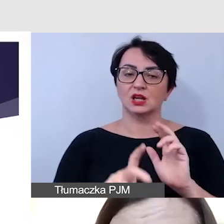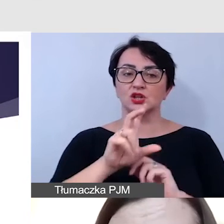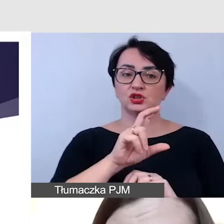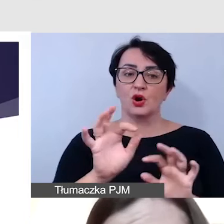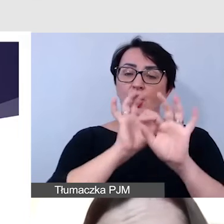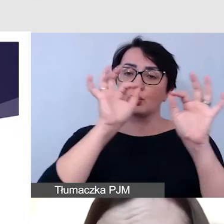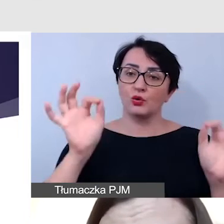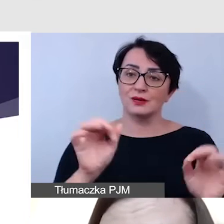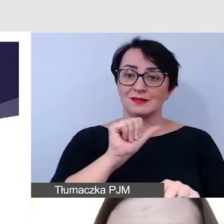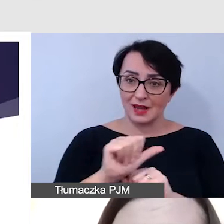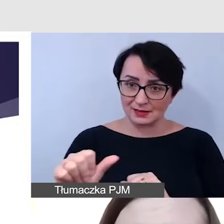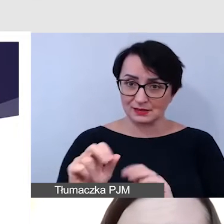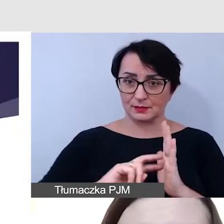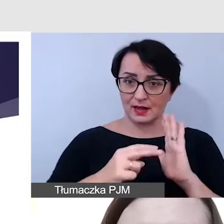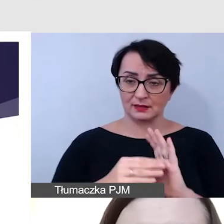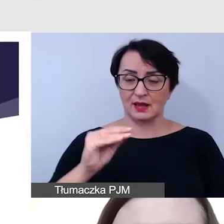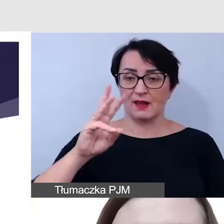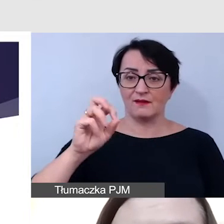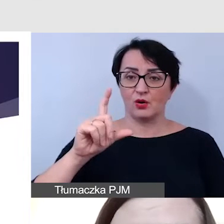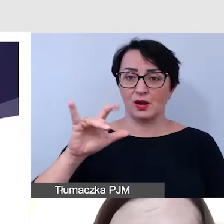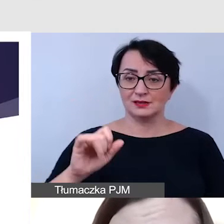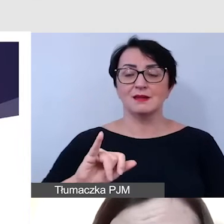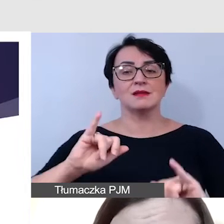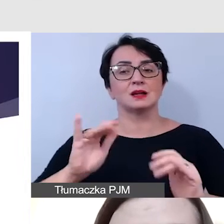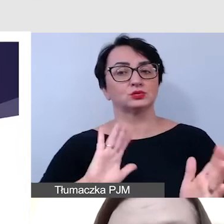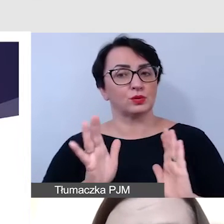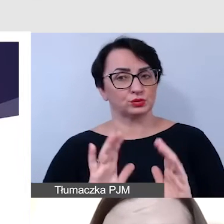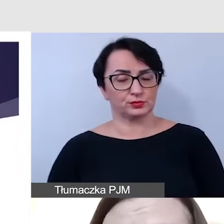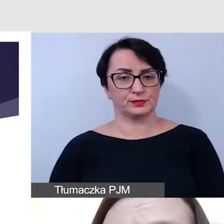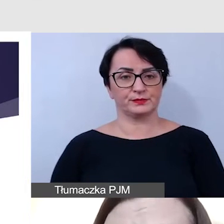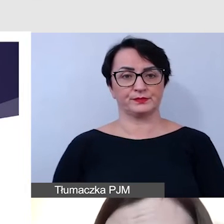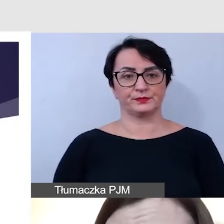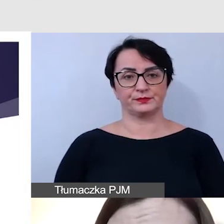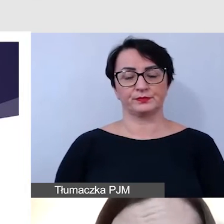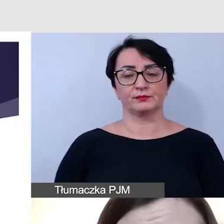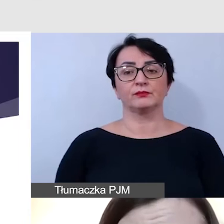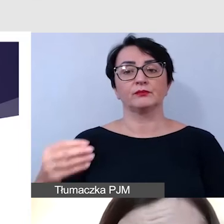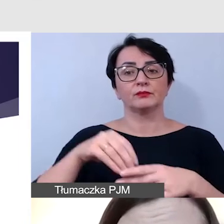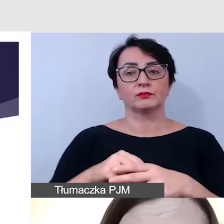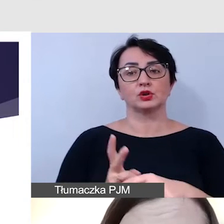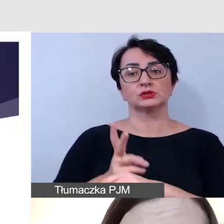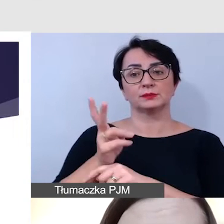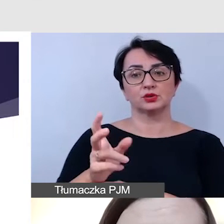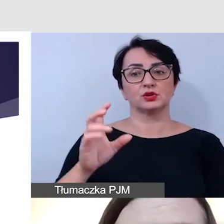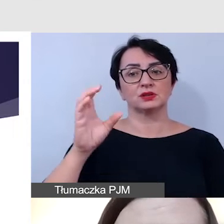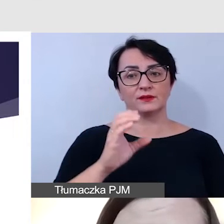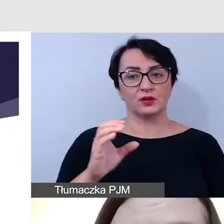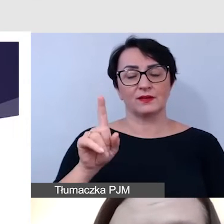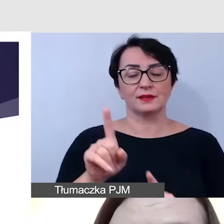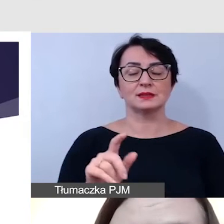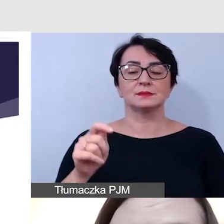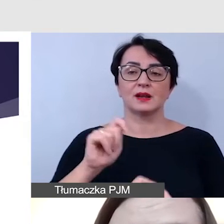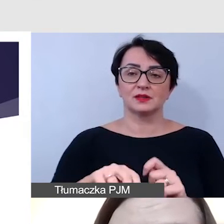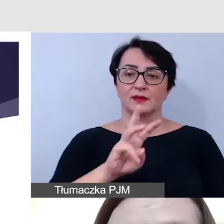jest zaplanowana, czyli czy opinie będą zbierane w dostępny sposób. W ramach dostępności cyfrowej sprawdzamy, czy